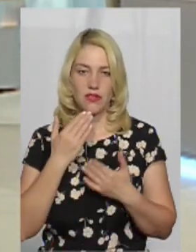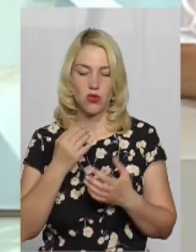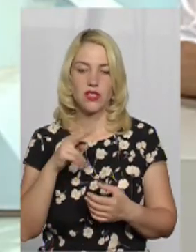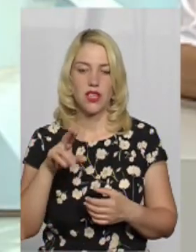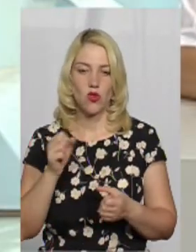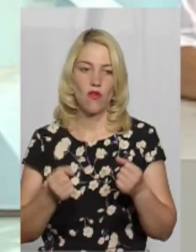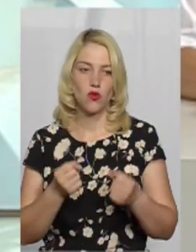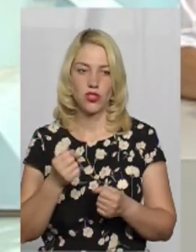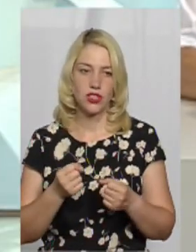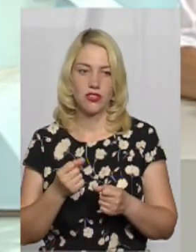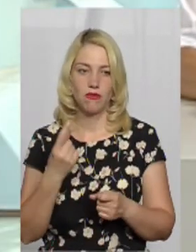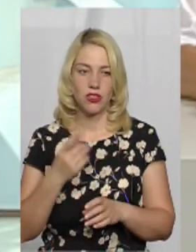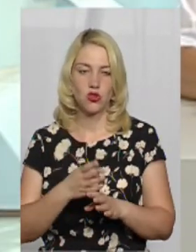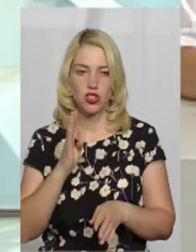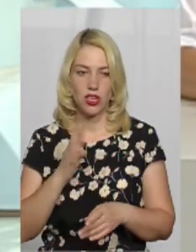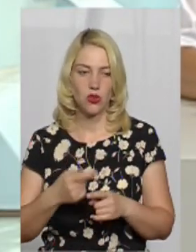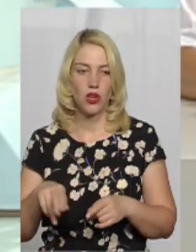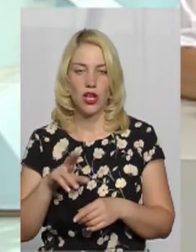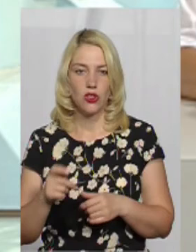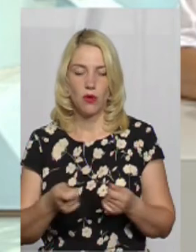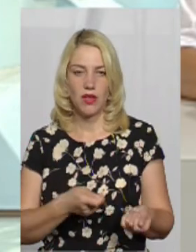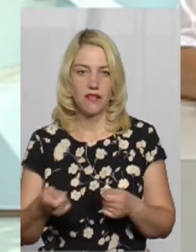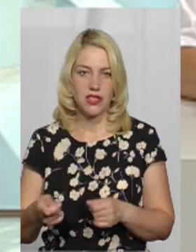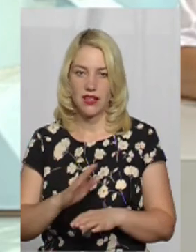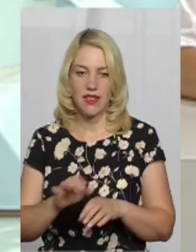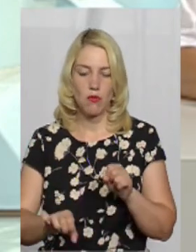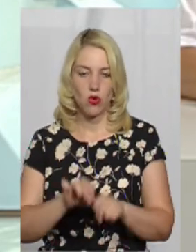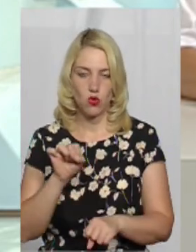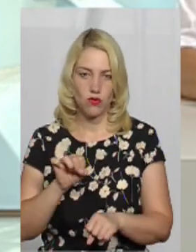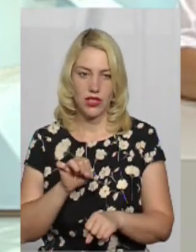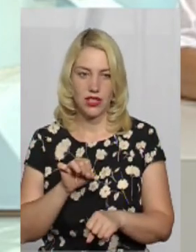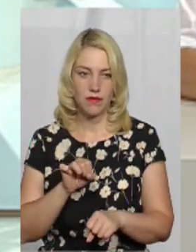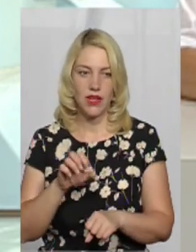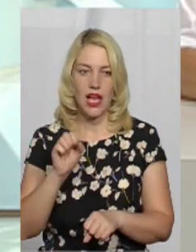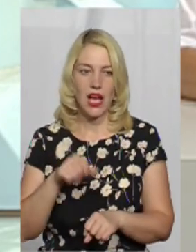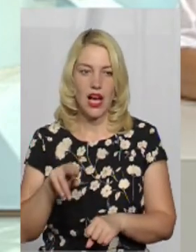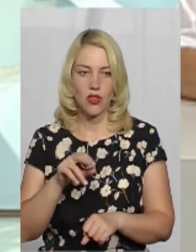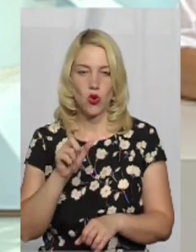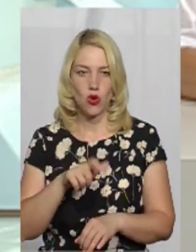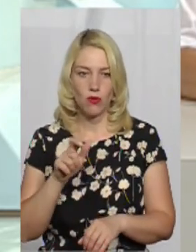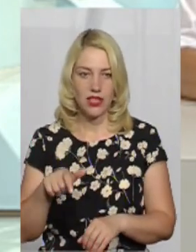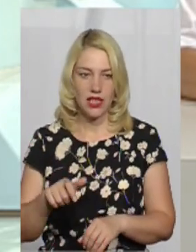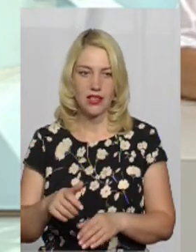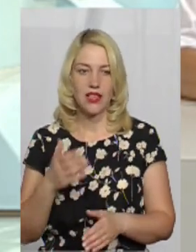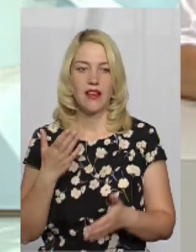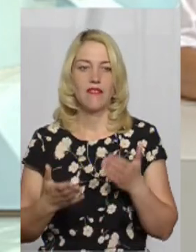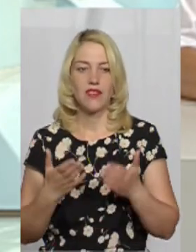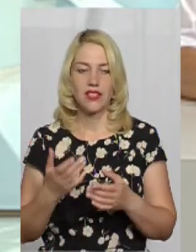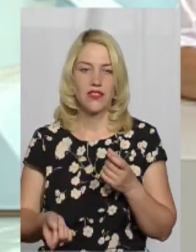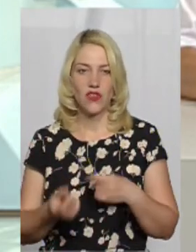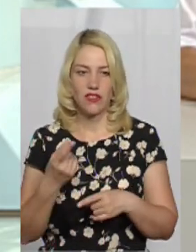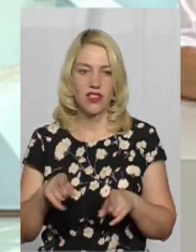до водіїв, в першу чергу, і до перевізників. Не порушувати, а до громадян в разі